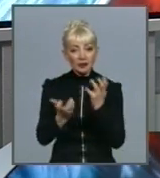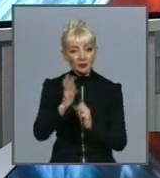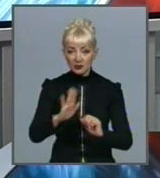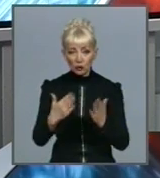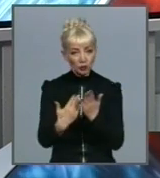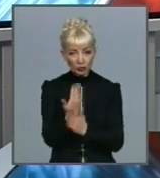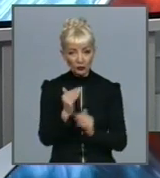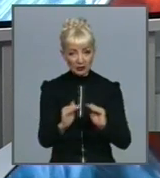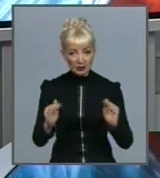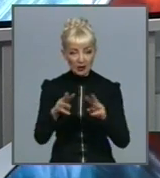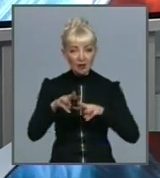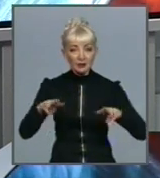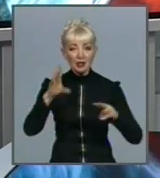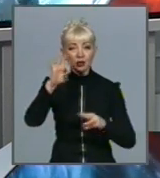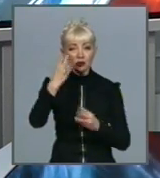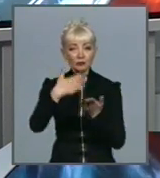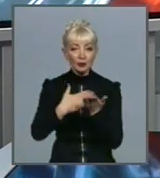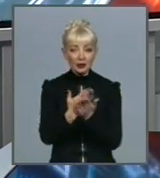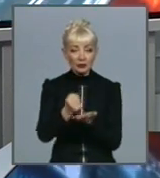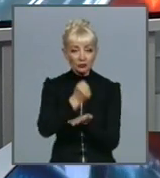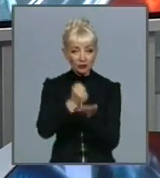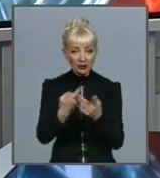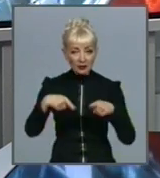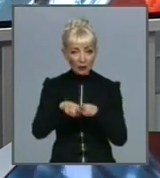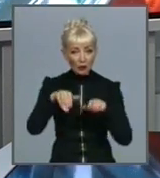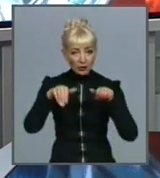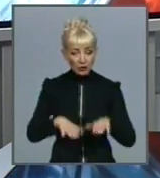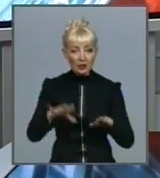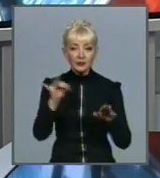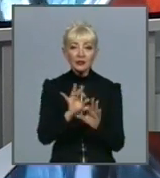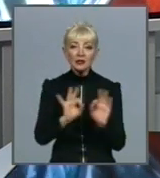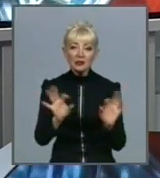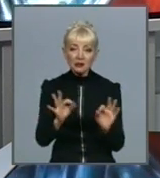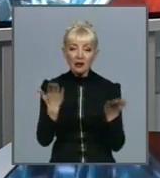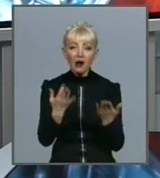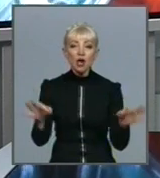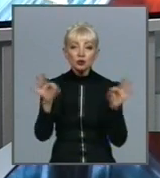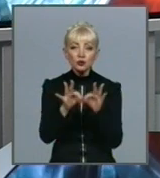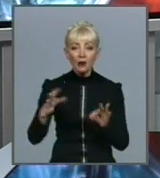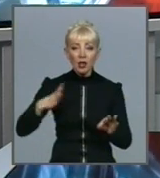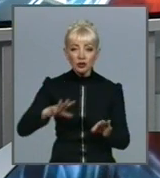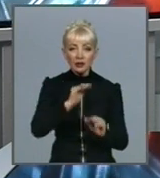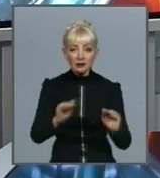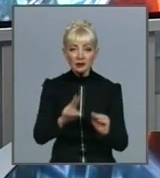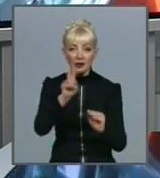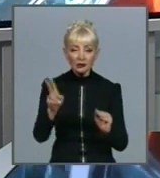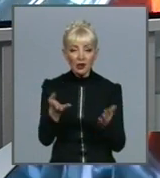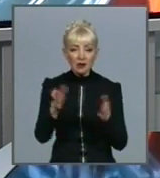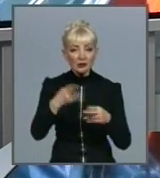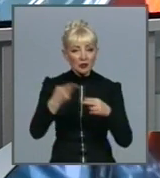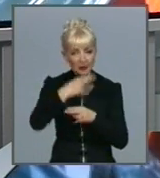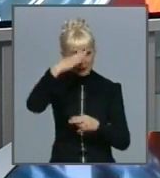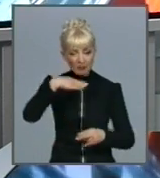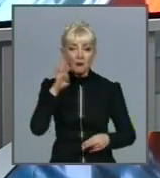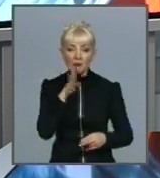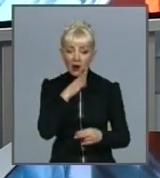соціальної політики ухвалили відповідне рішення та розповіли, яка доля тепер чекає дітей, що лишається без батьків чи родичів. З подробицями